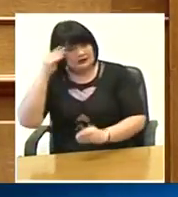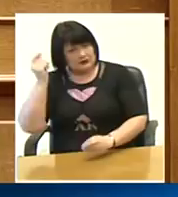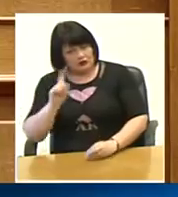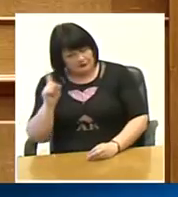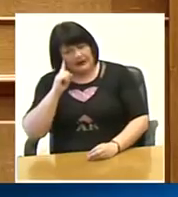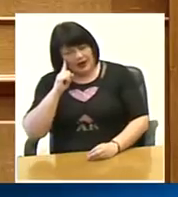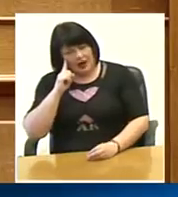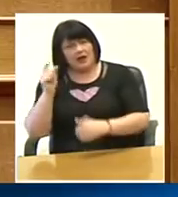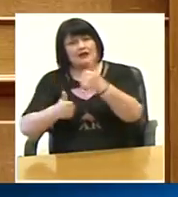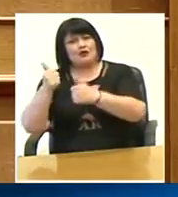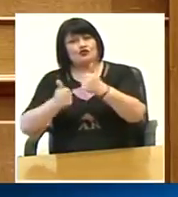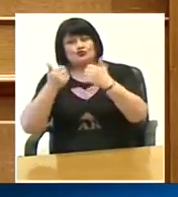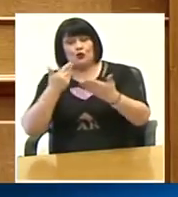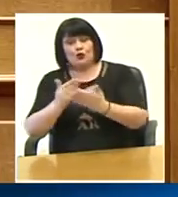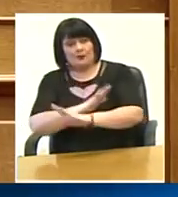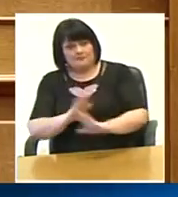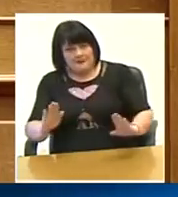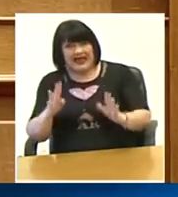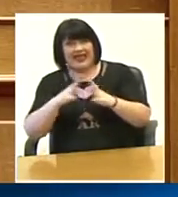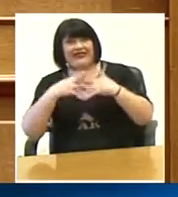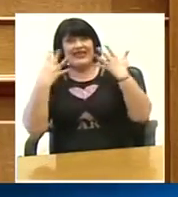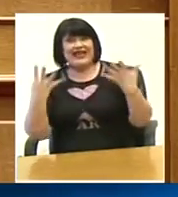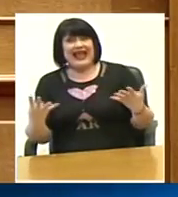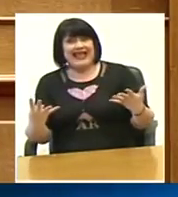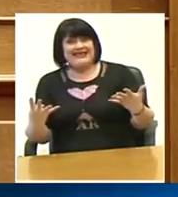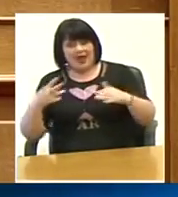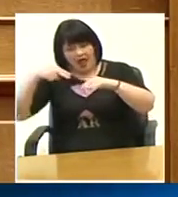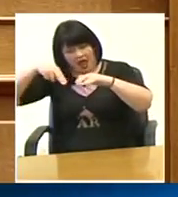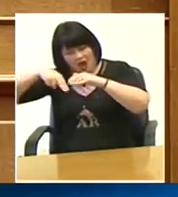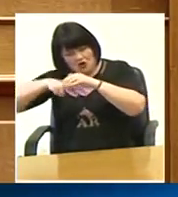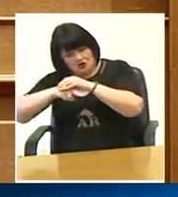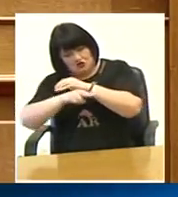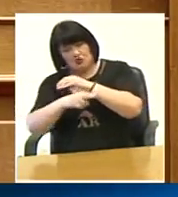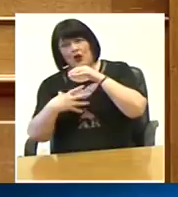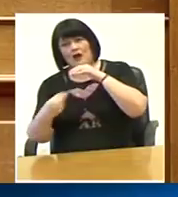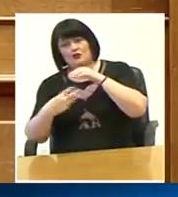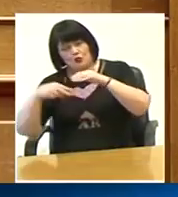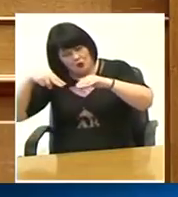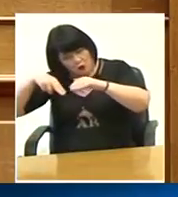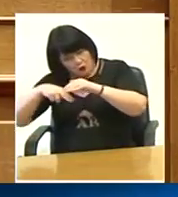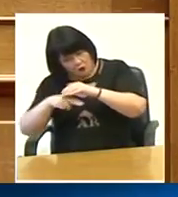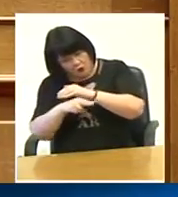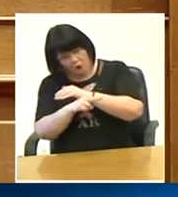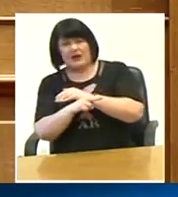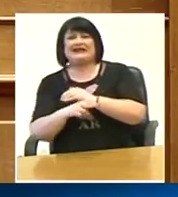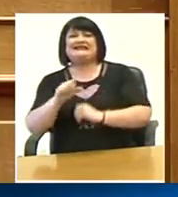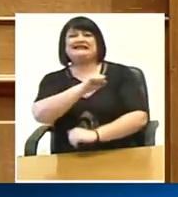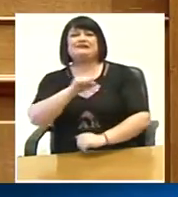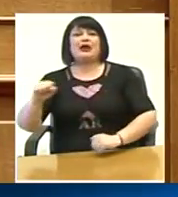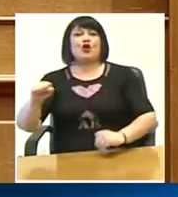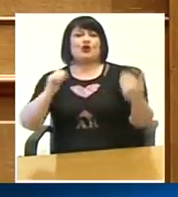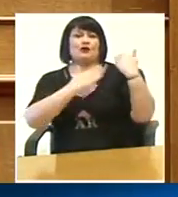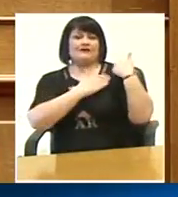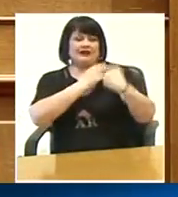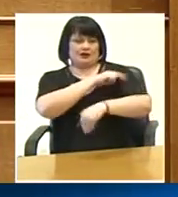το διαγωνισμό που ολοκληρώθηκε για τους 19 αξονικούς μέσω που τον έκανε το Συμμανόγλιο και το οποίο